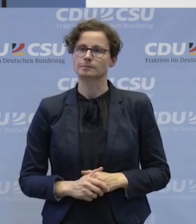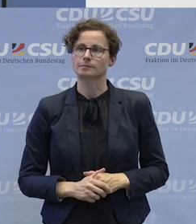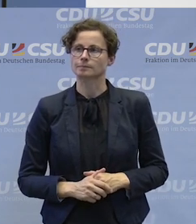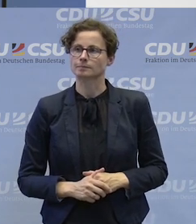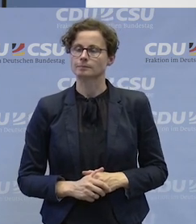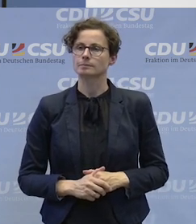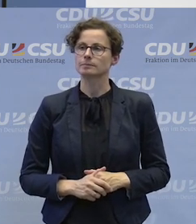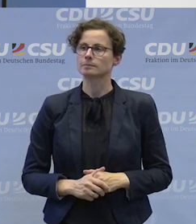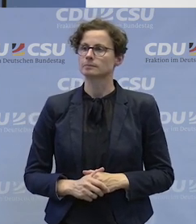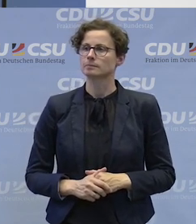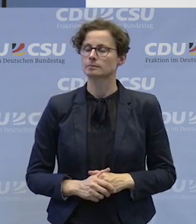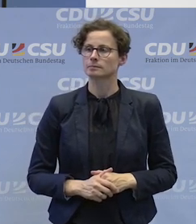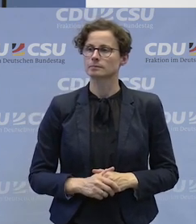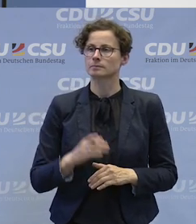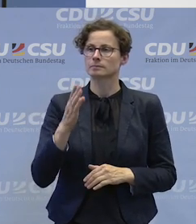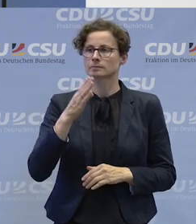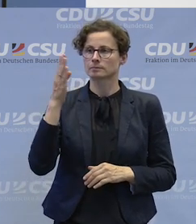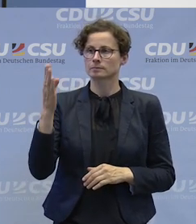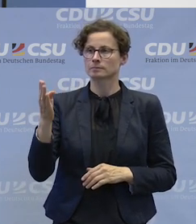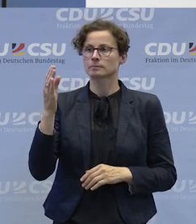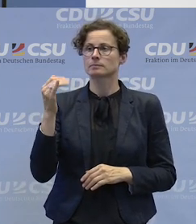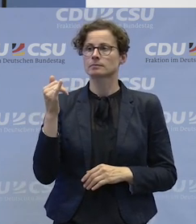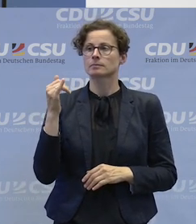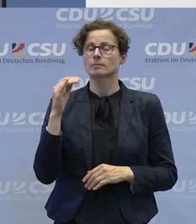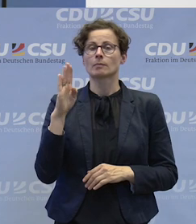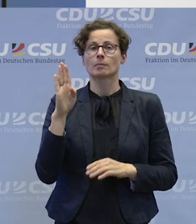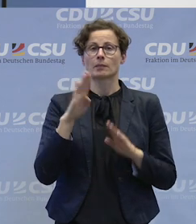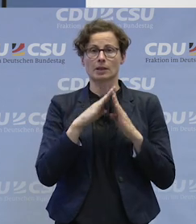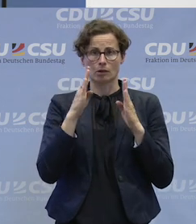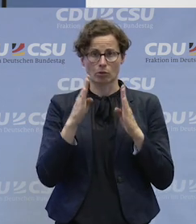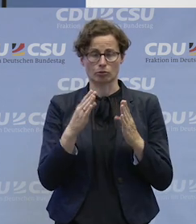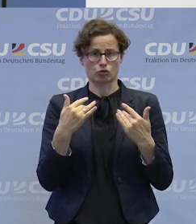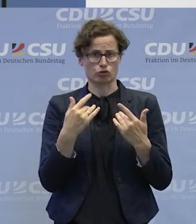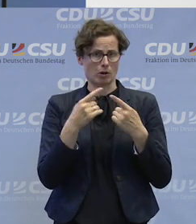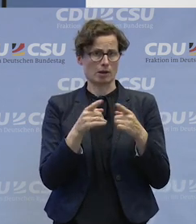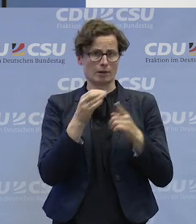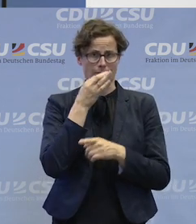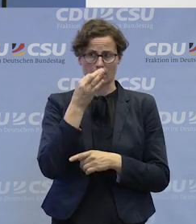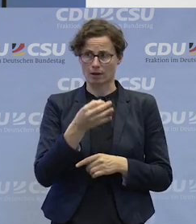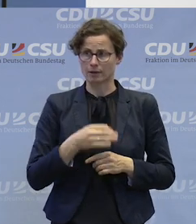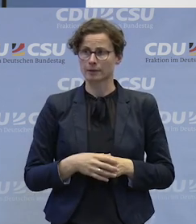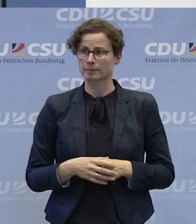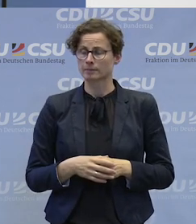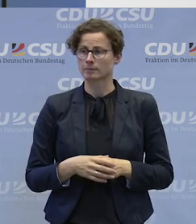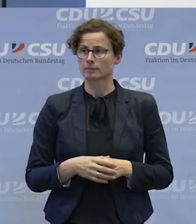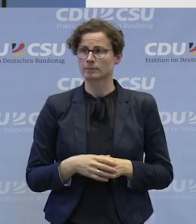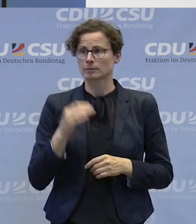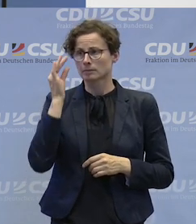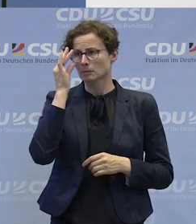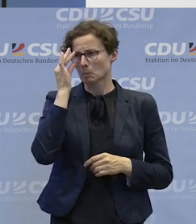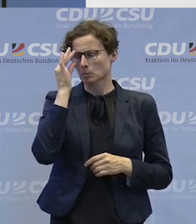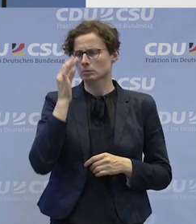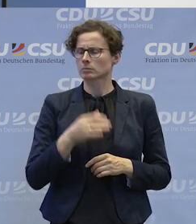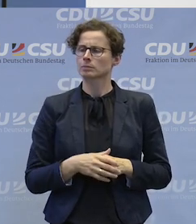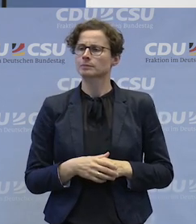Bitte. Ja, mein Name ist nochmal Brigitte Heuss. Ich habe nochmal eine andere Frage. Der Erfolg kommt doch auch aus dem Elternhaus,